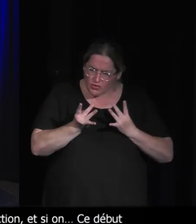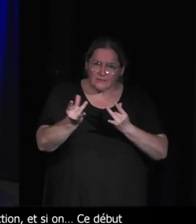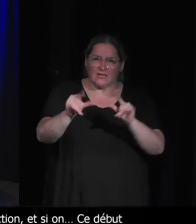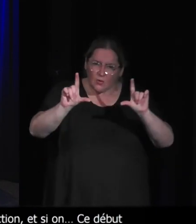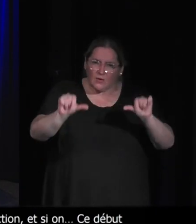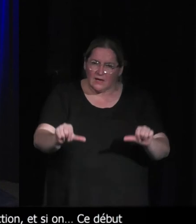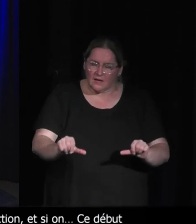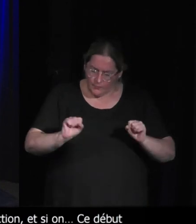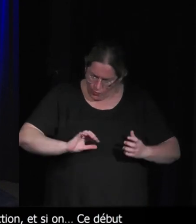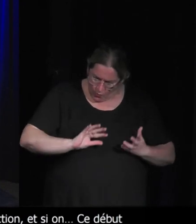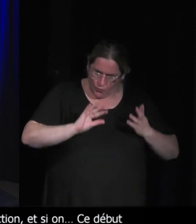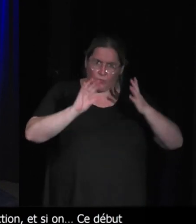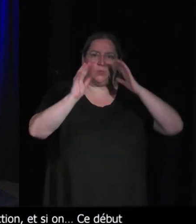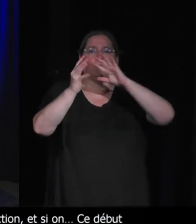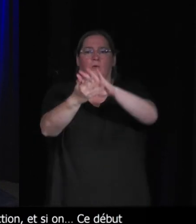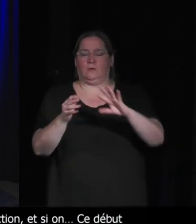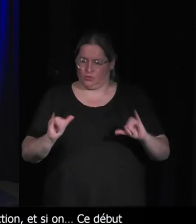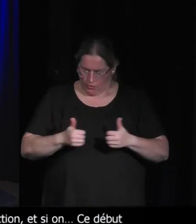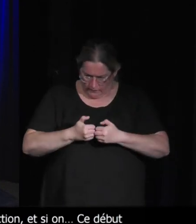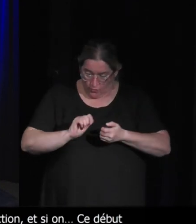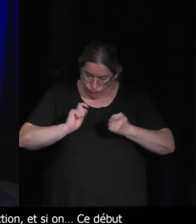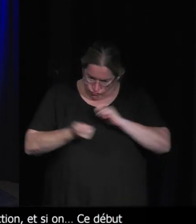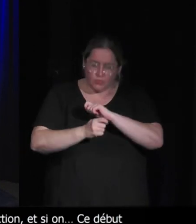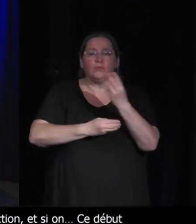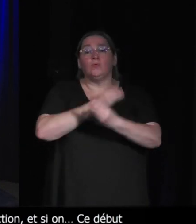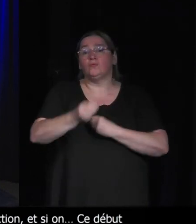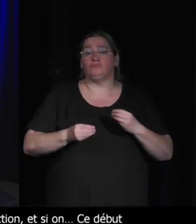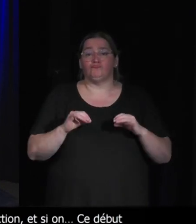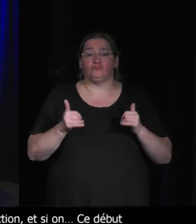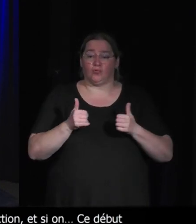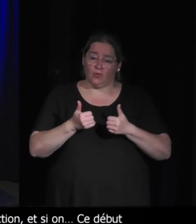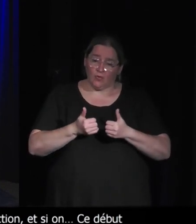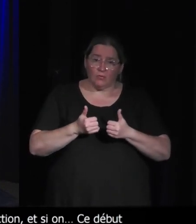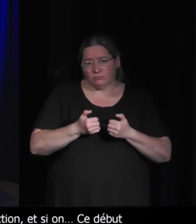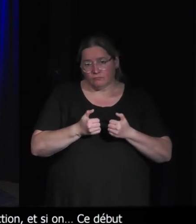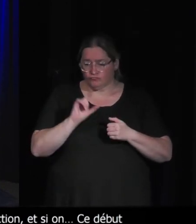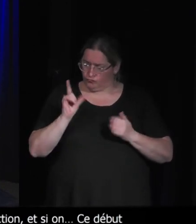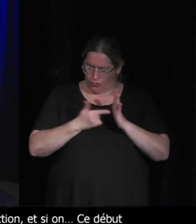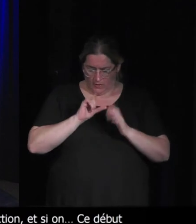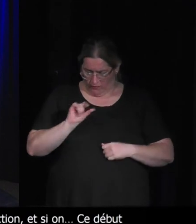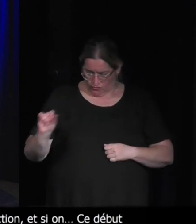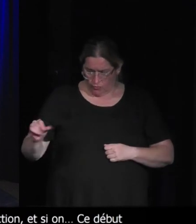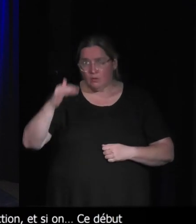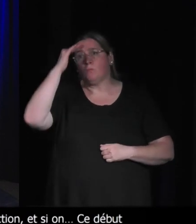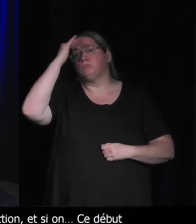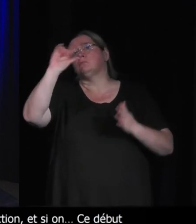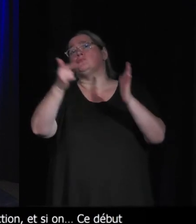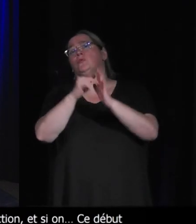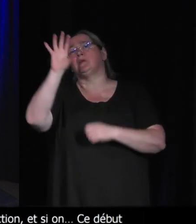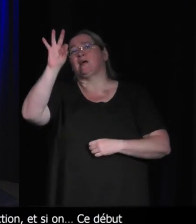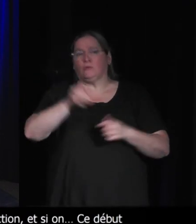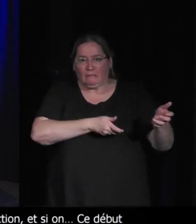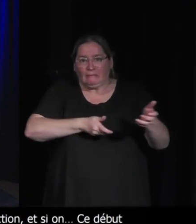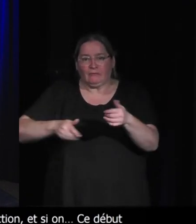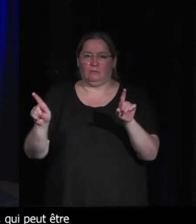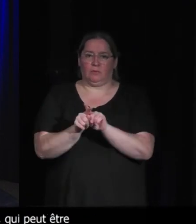amener vers un autre jeu vidéo ou un autre format ou est-ce que ce jeu vidéo, 2022, 2050, non, on fera toujours pam pam boum